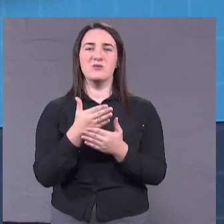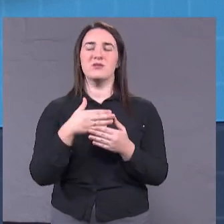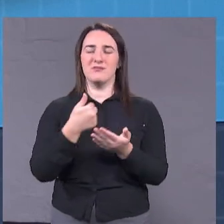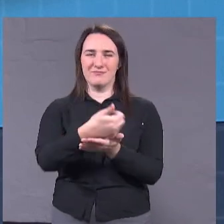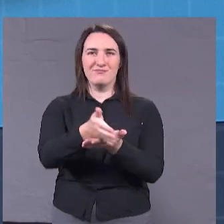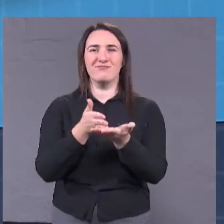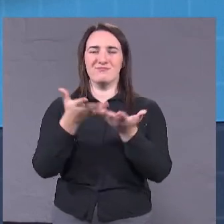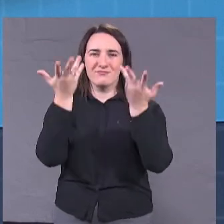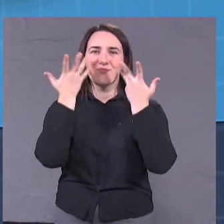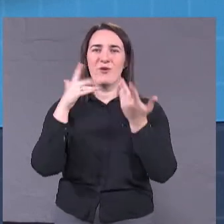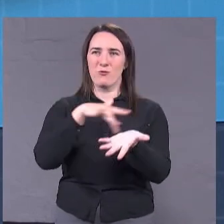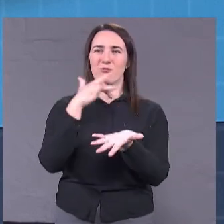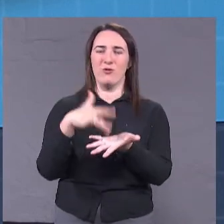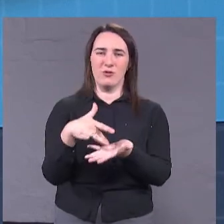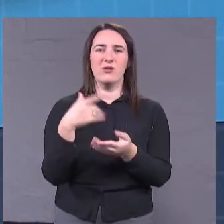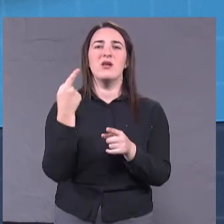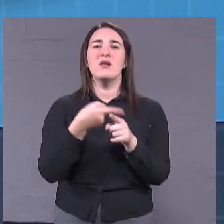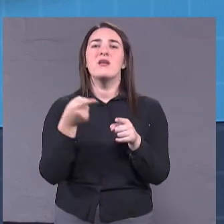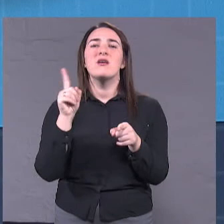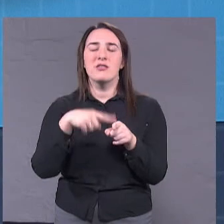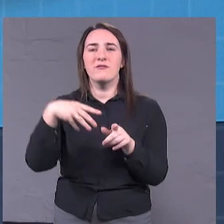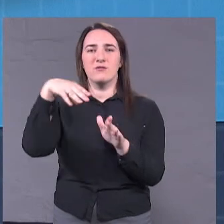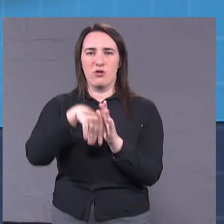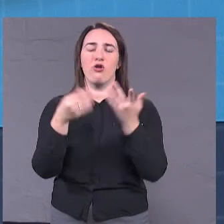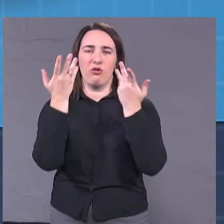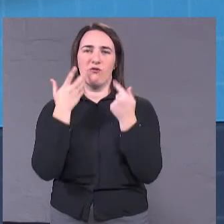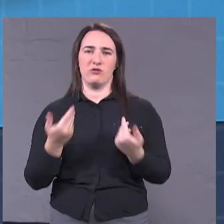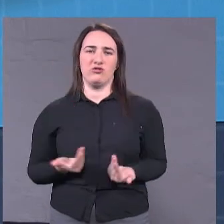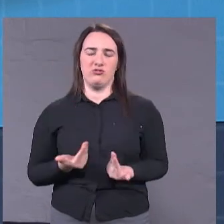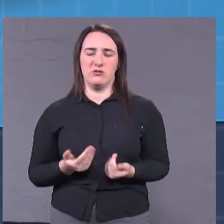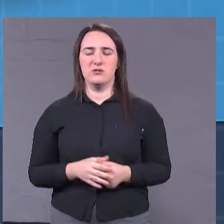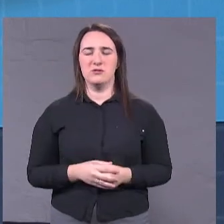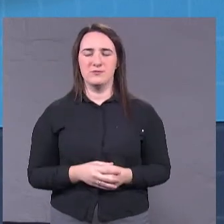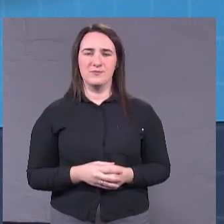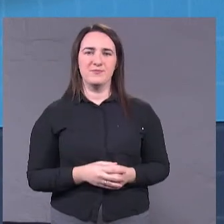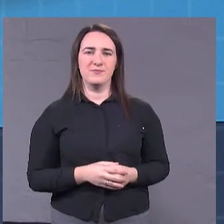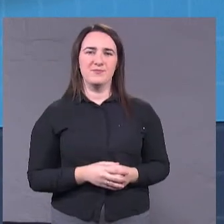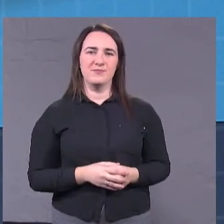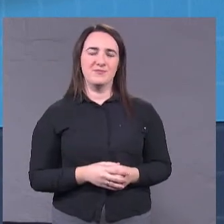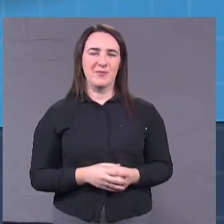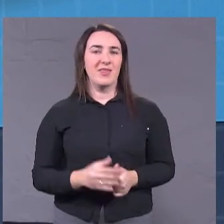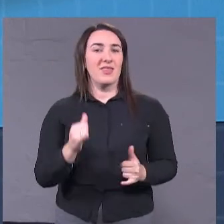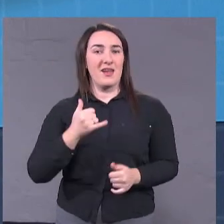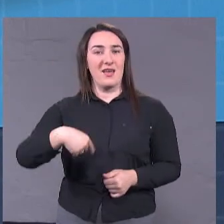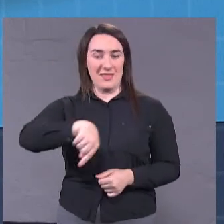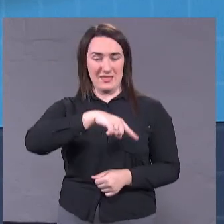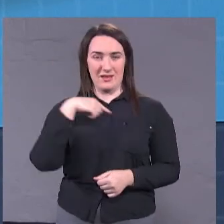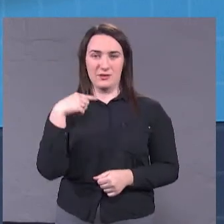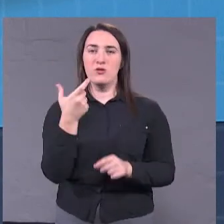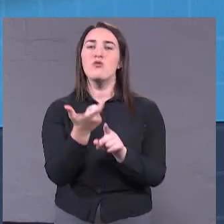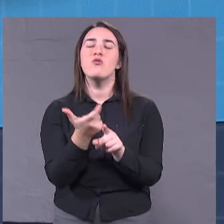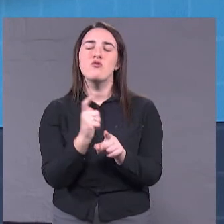– це є одна із составляющих комфортної житті. Але для нас дуже важливо,